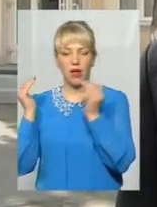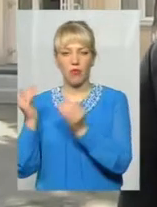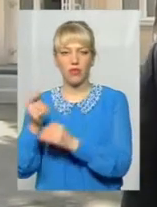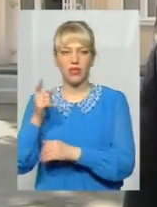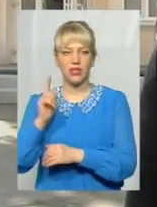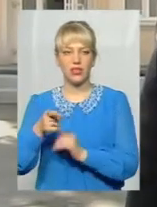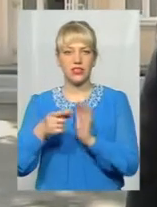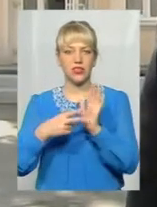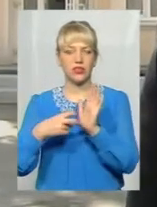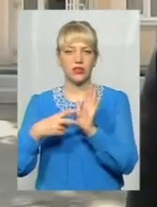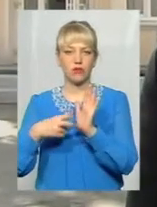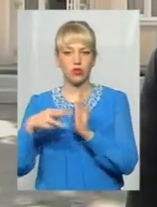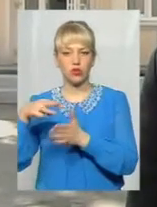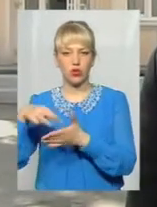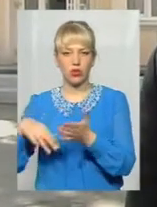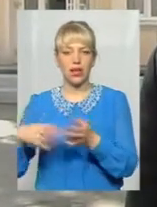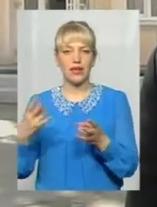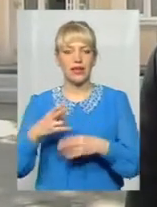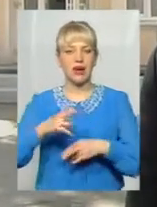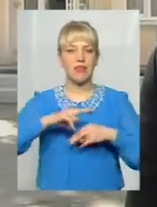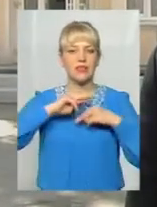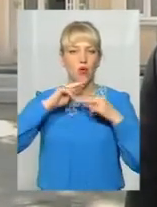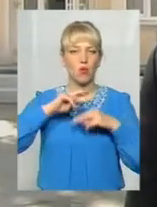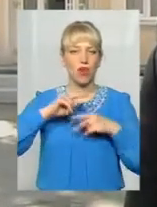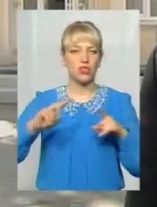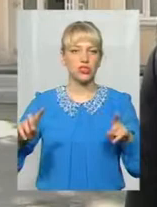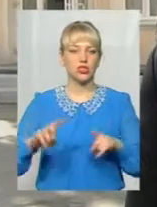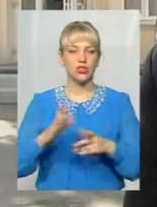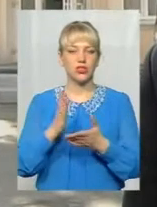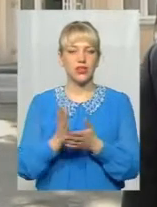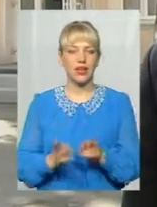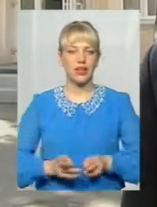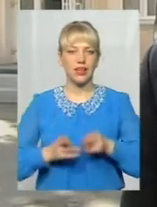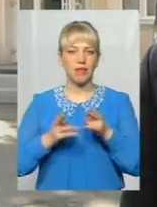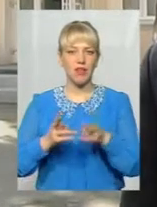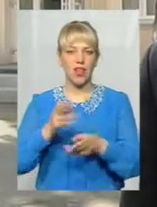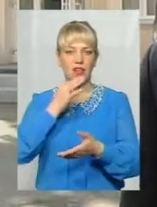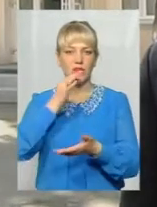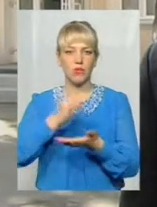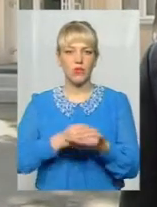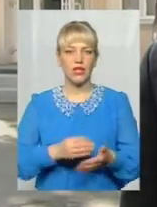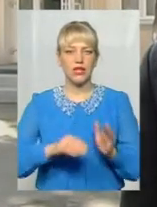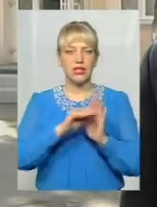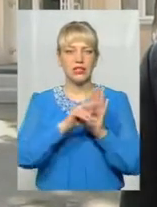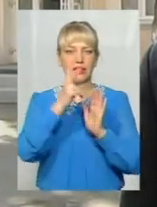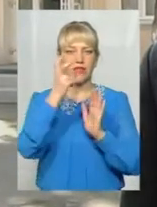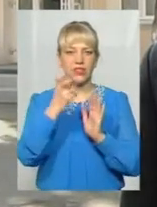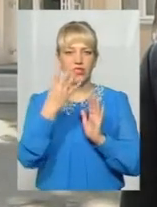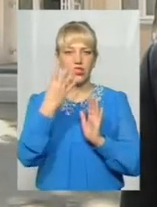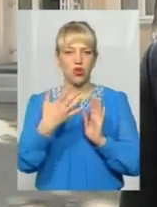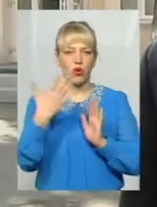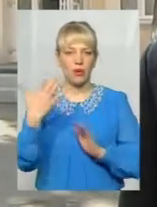Але разом з тим слід зауважує, що є ще й кримінальна відповідальність, згідно 245-ї статті